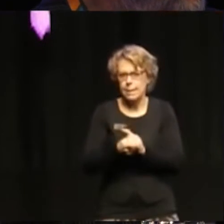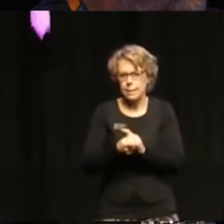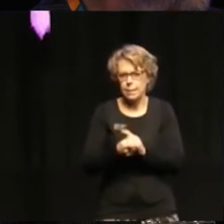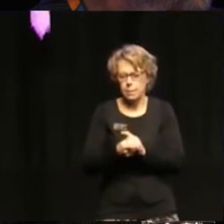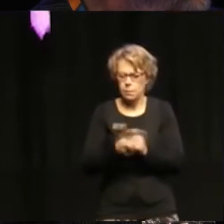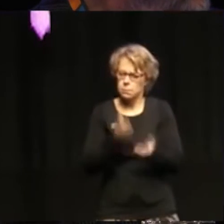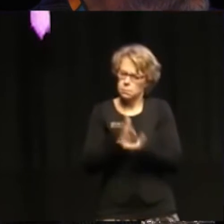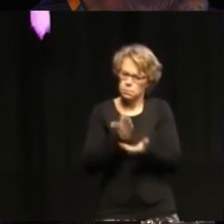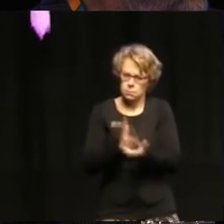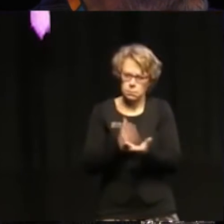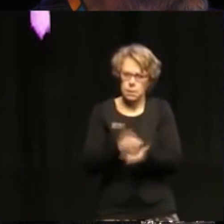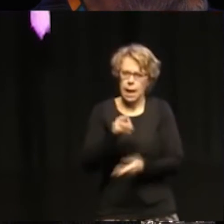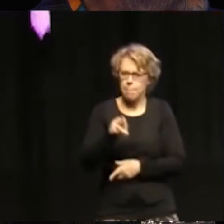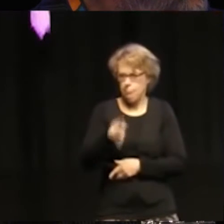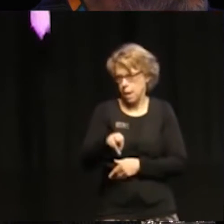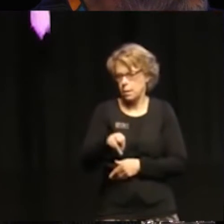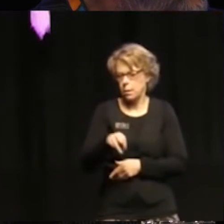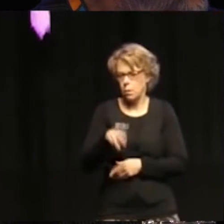rights and vice versa.